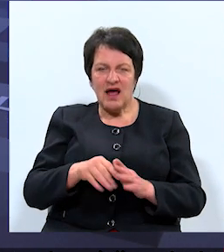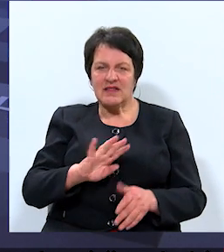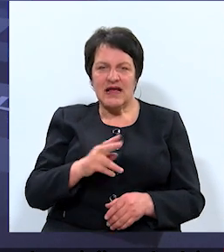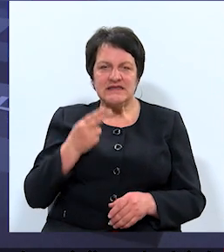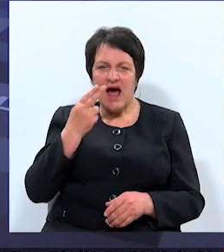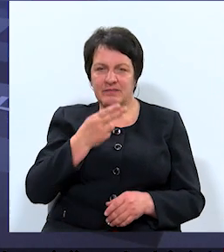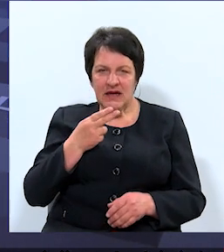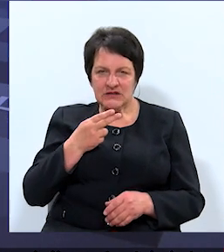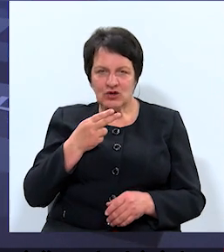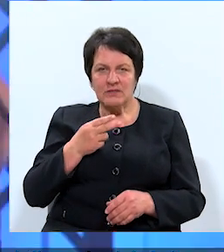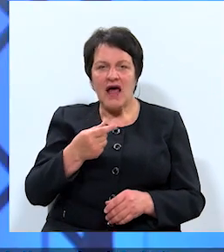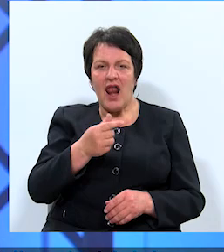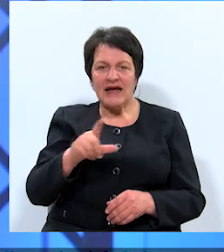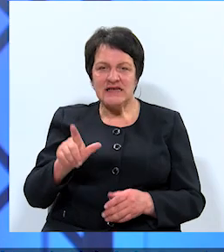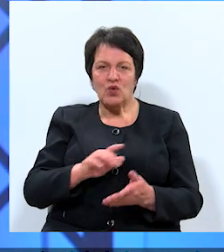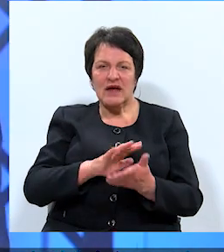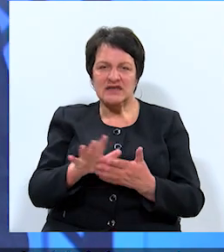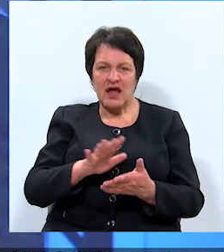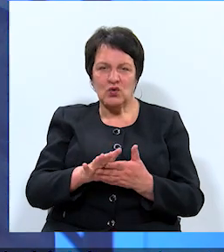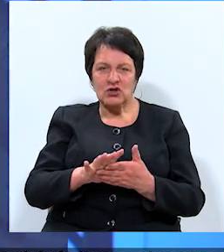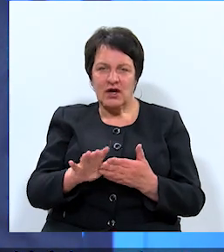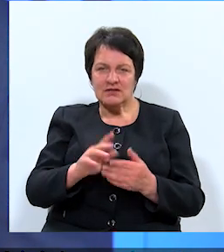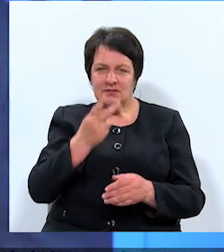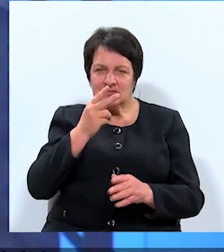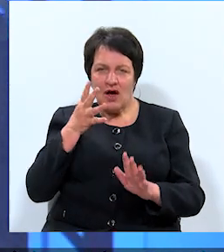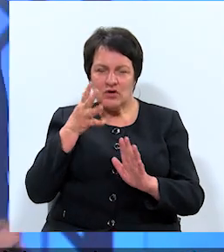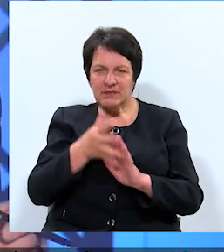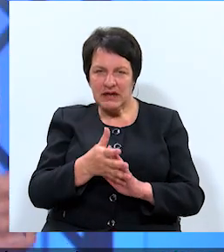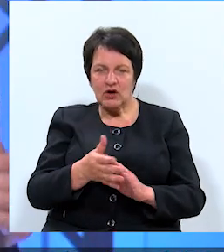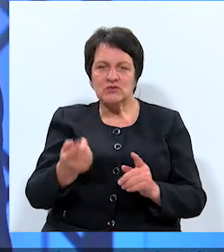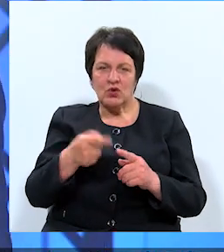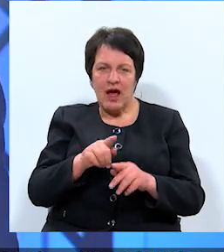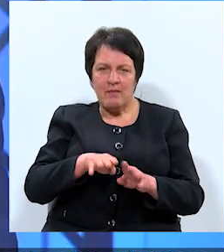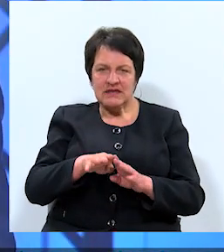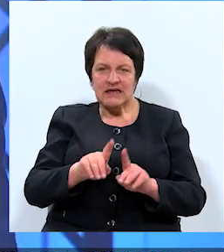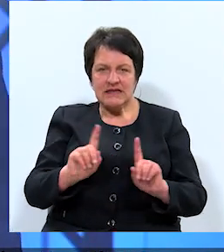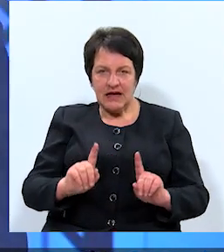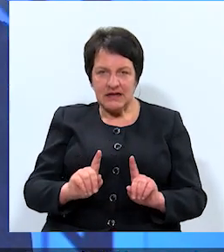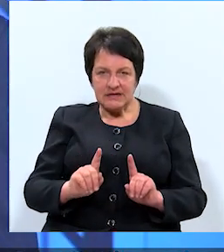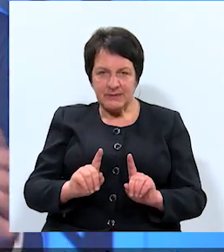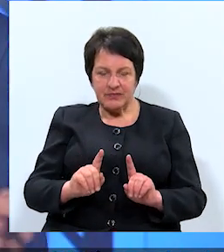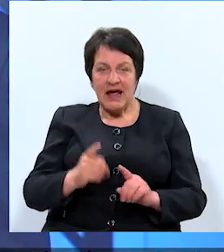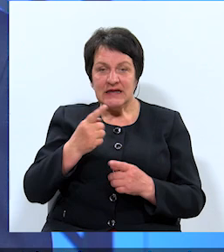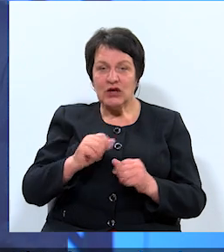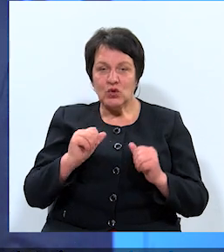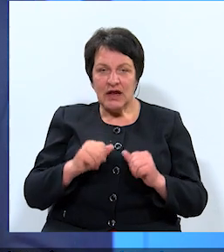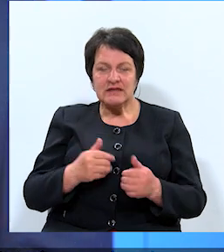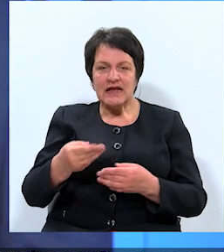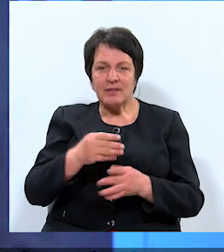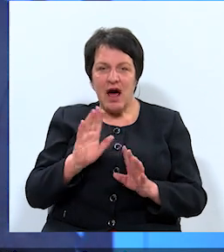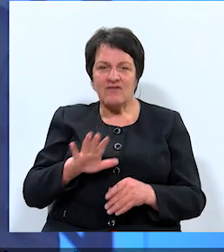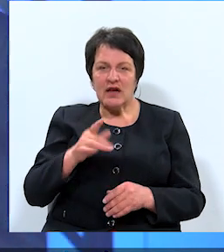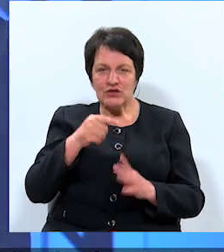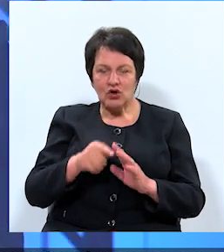nesaimnieciskums, līdzekļu izlietošanas, caurspīdīgums un tam līdzīgas lietas. Retevē ziņa dienas sadarbībā ar valsts kontrolu un